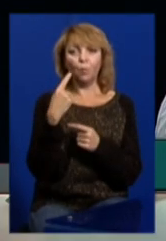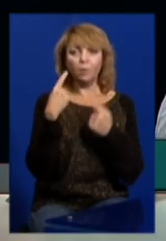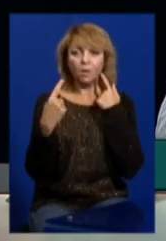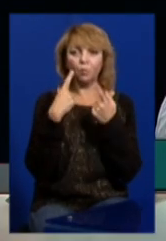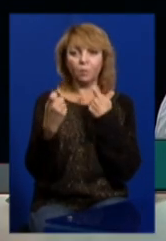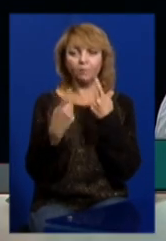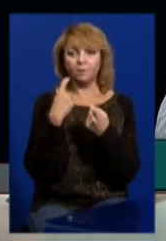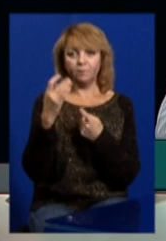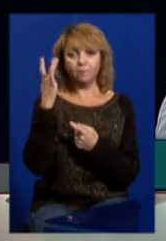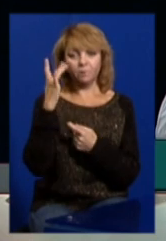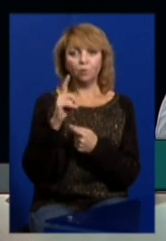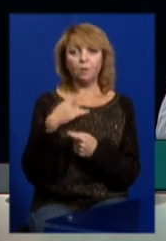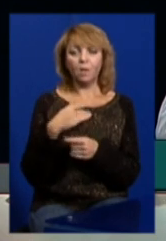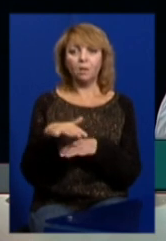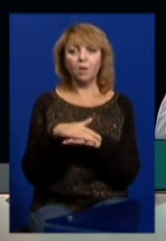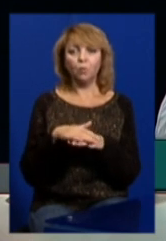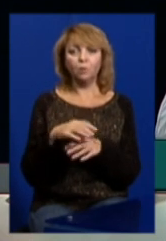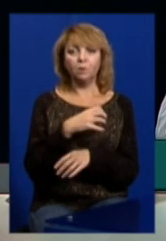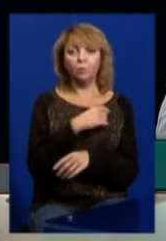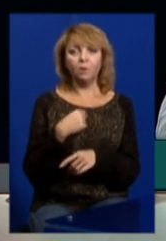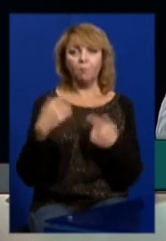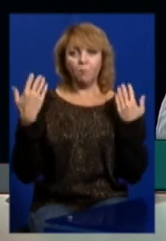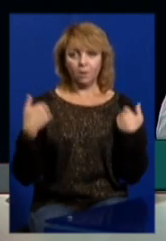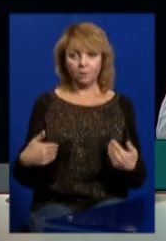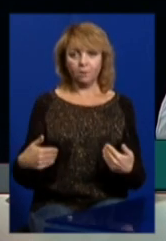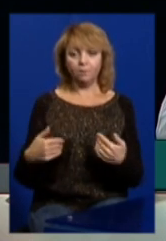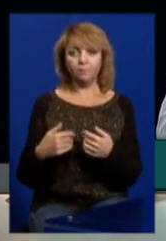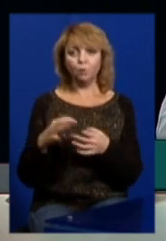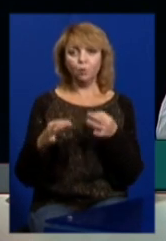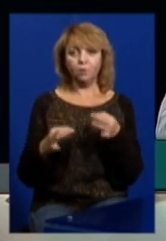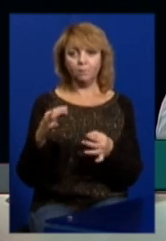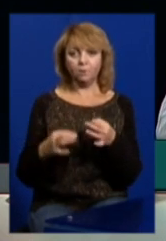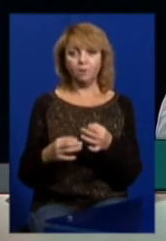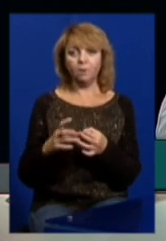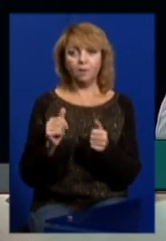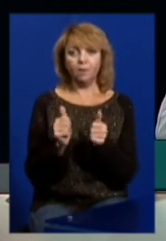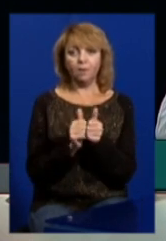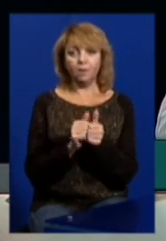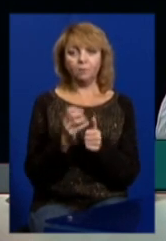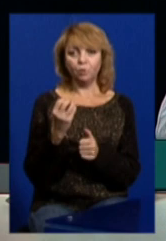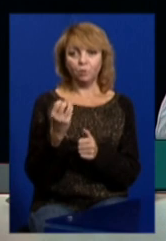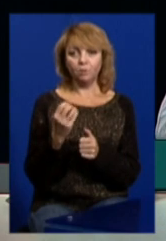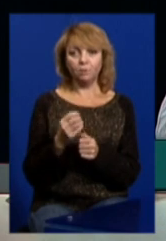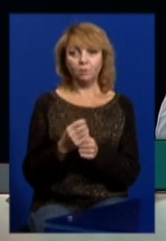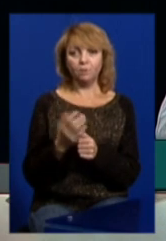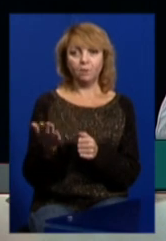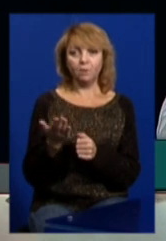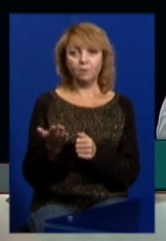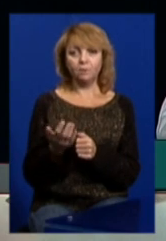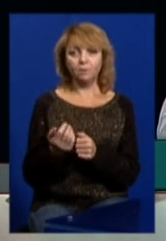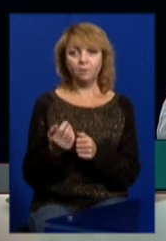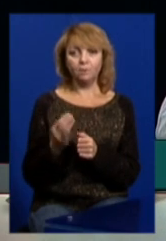оцей народний депутат поруч, я в Мантії суддівський, і поруч ще якийсь